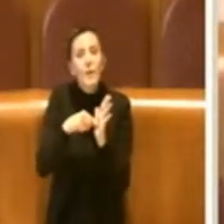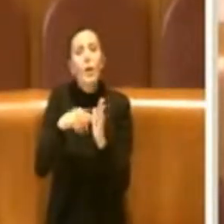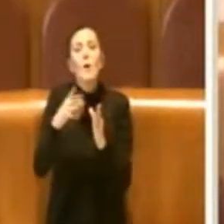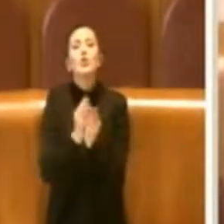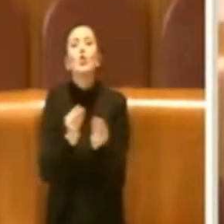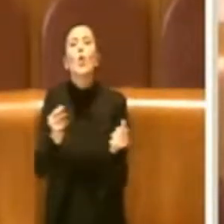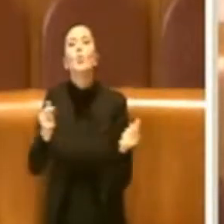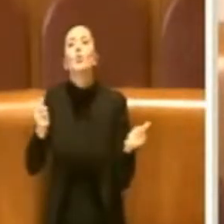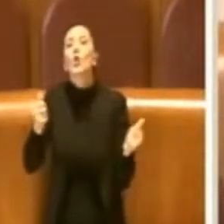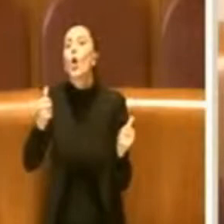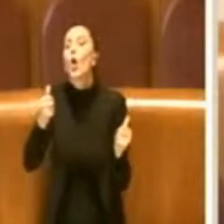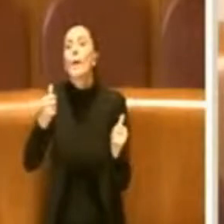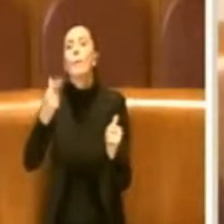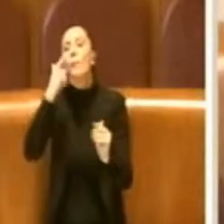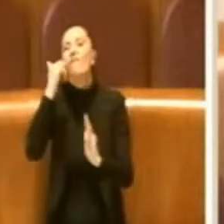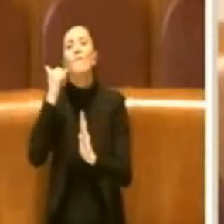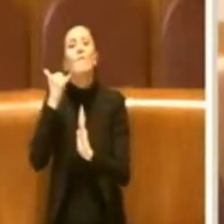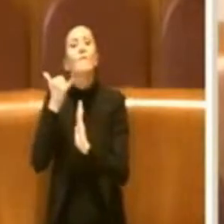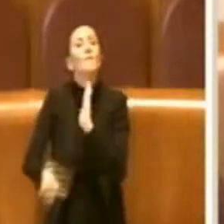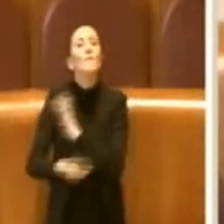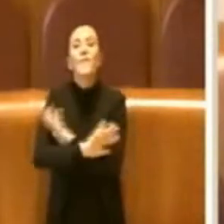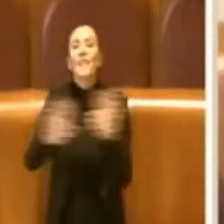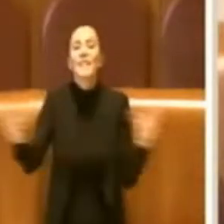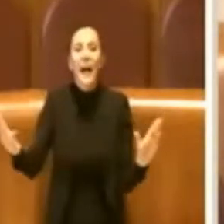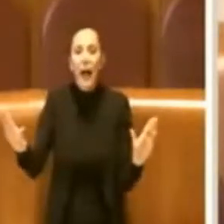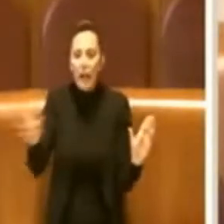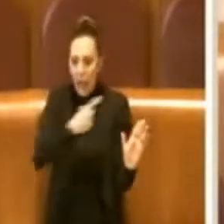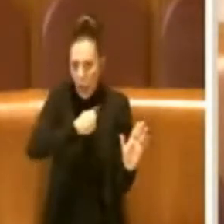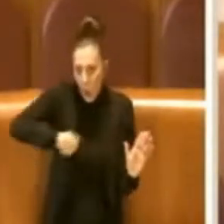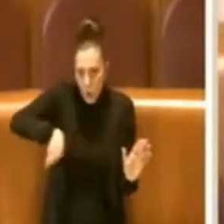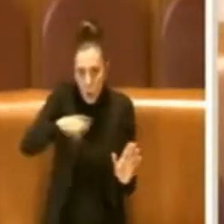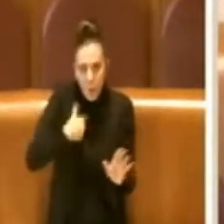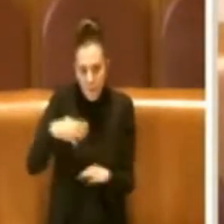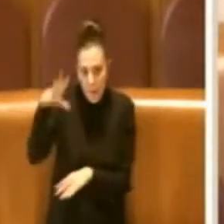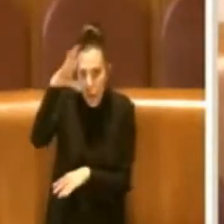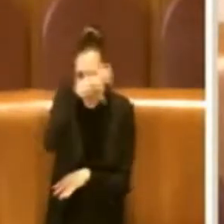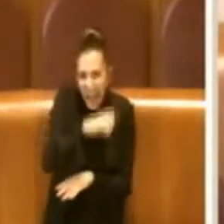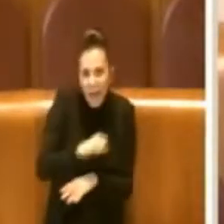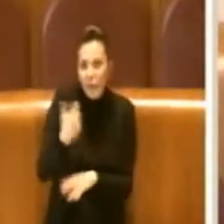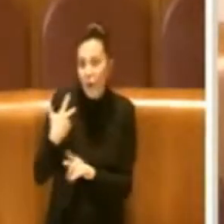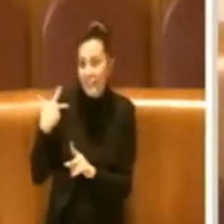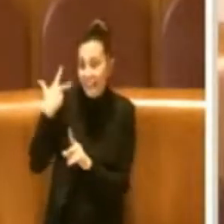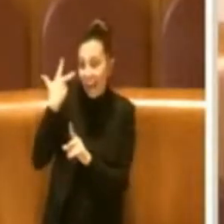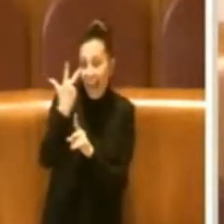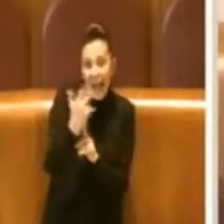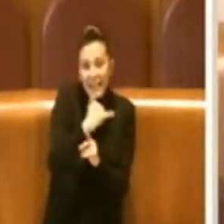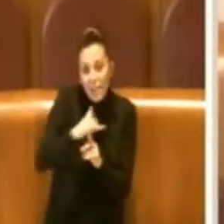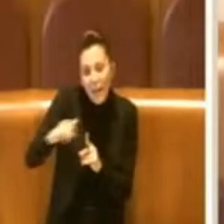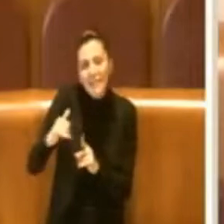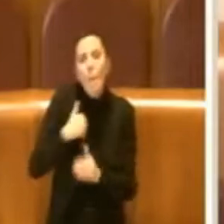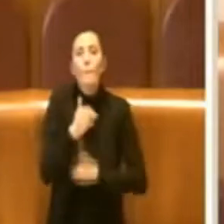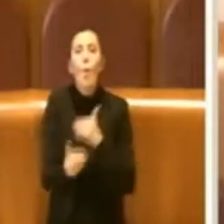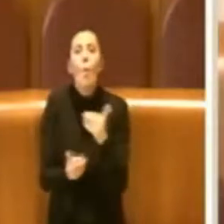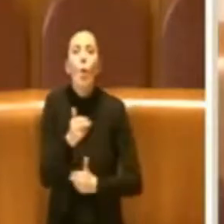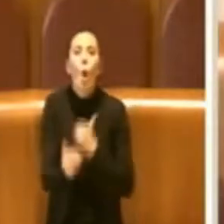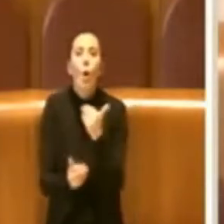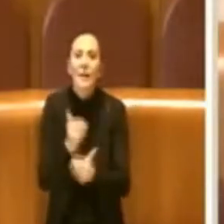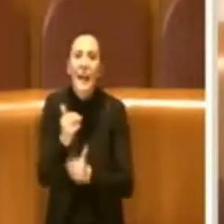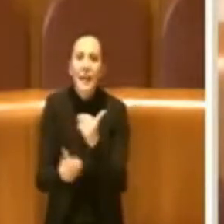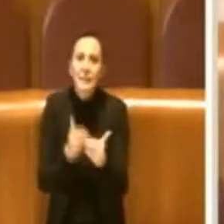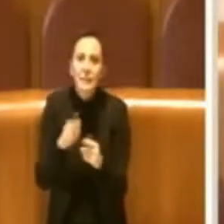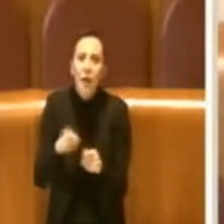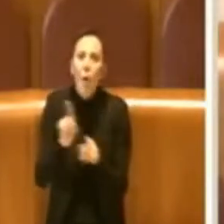Qui, se parliamo di temporaneità al Comune di Roma, abbiamo imparato a comprendere che in tre anni e mezzo la burocrazia è letteralmente